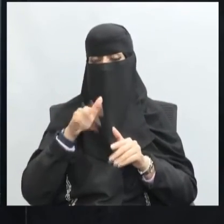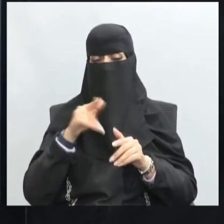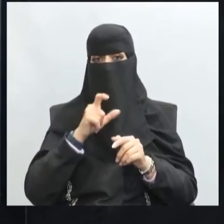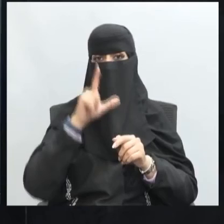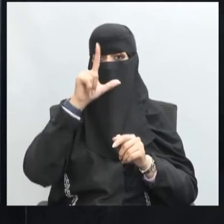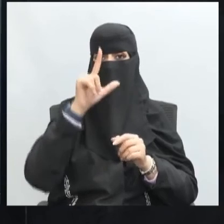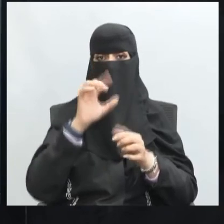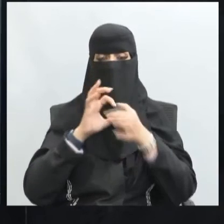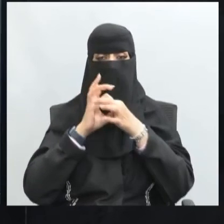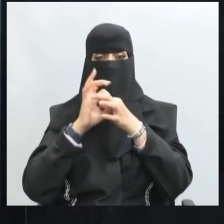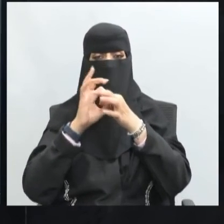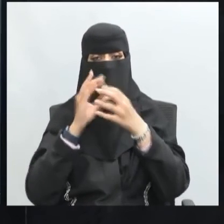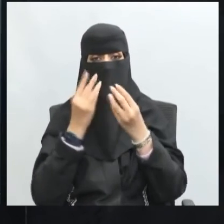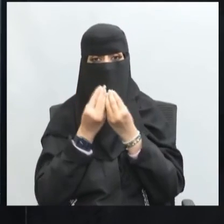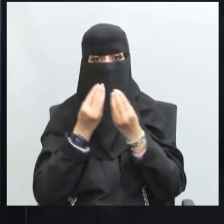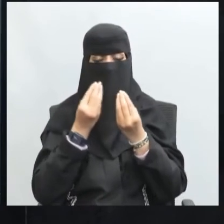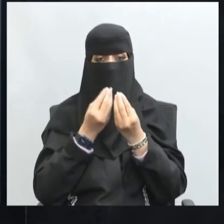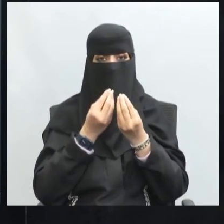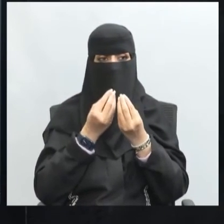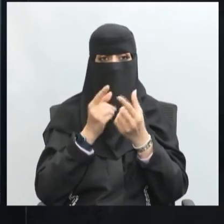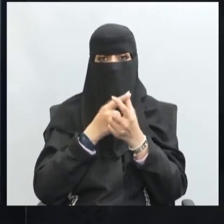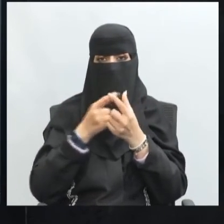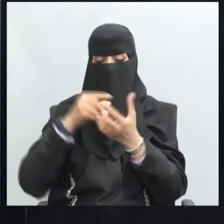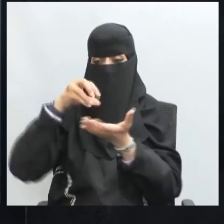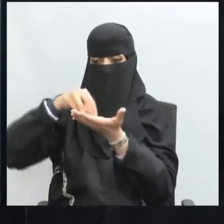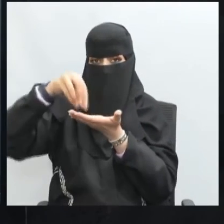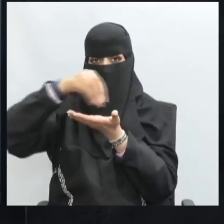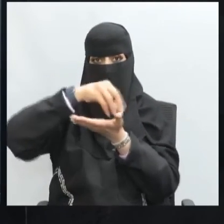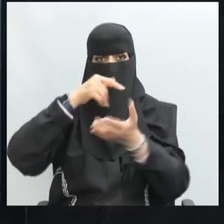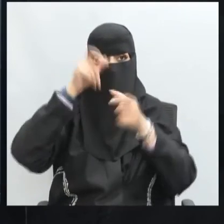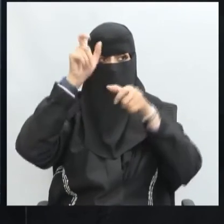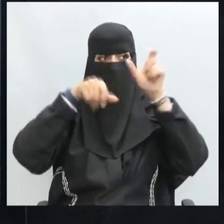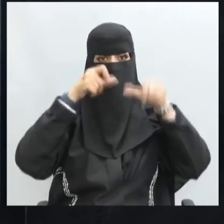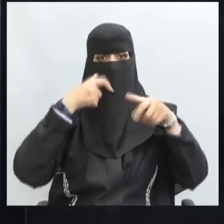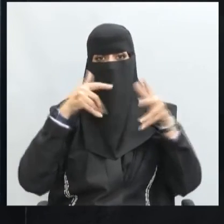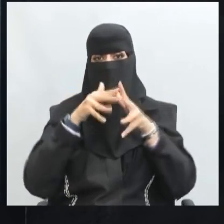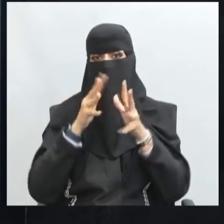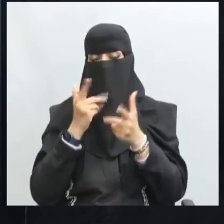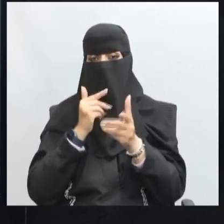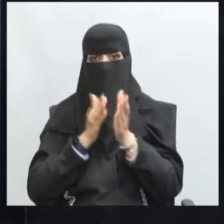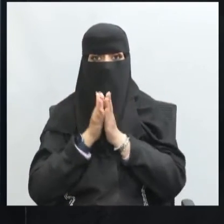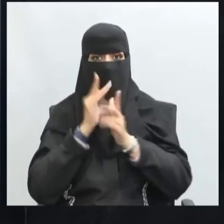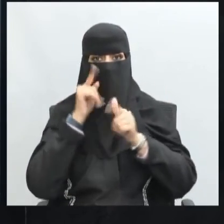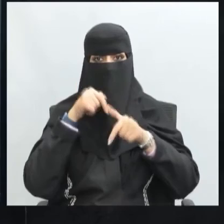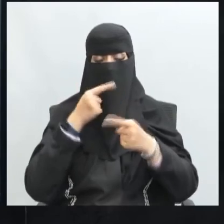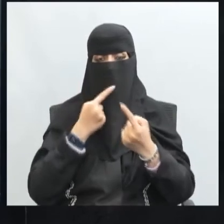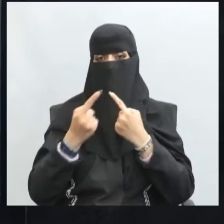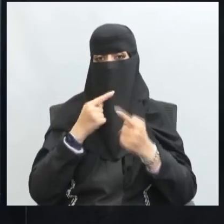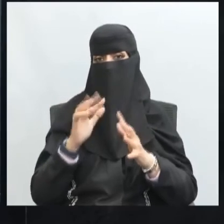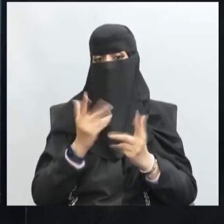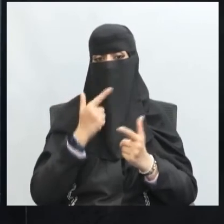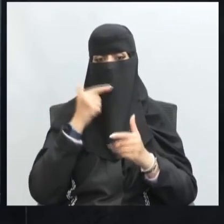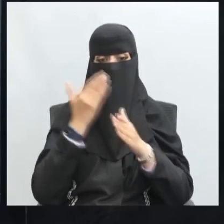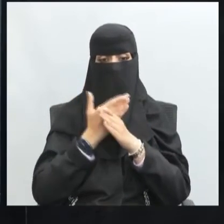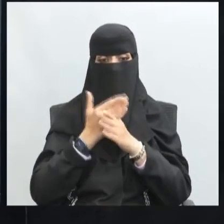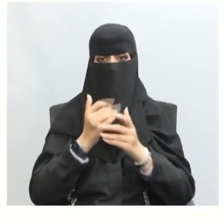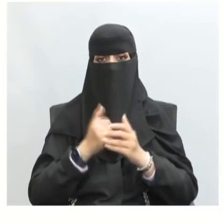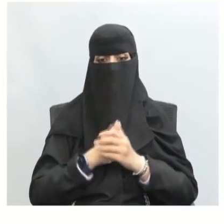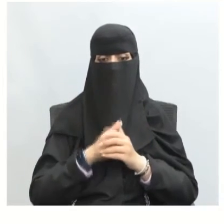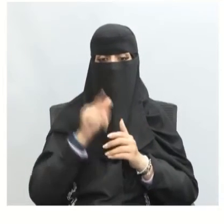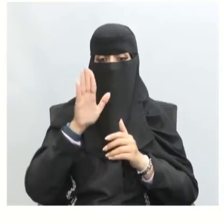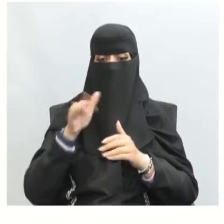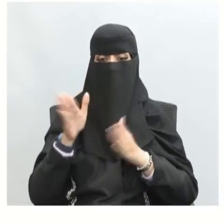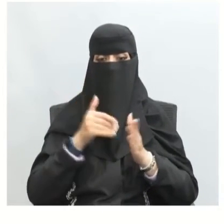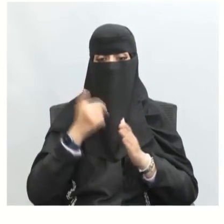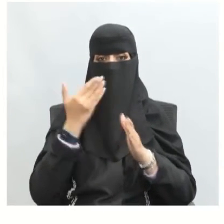التواصل بين الدول والشعوب فلماذا نعتني بالحوار؟ نعم أحسنتم